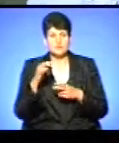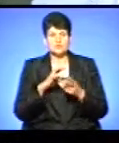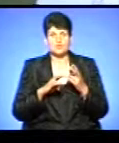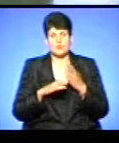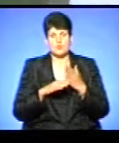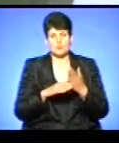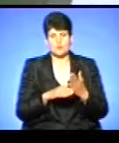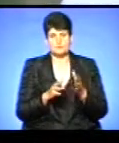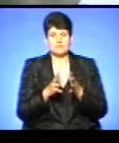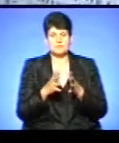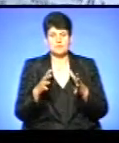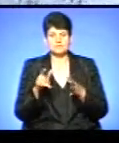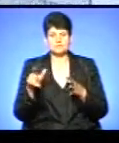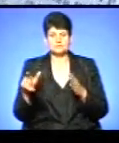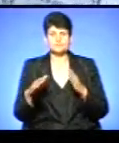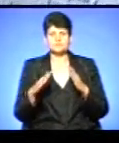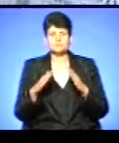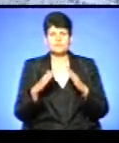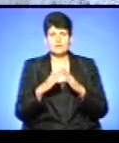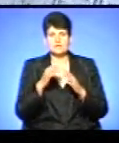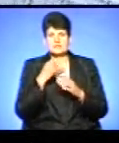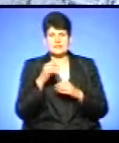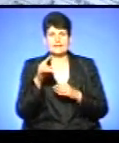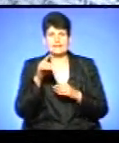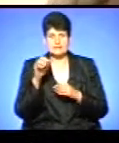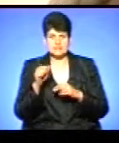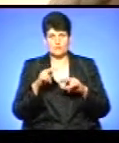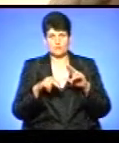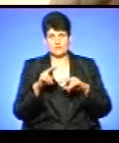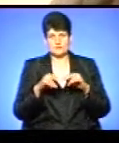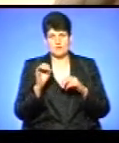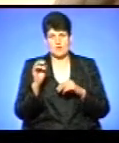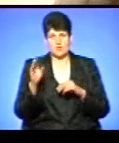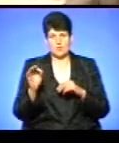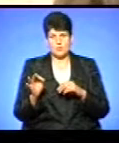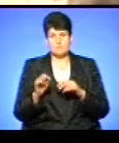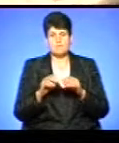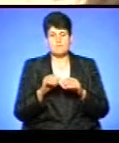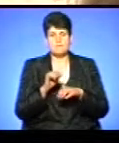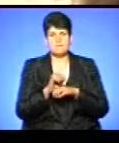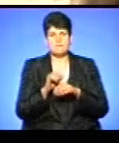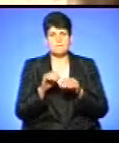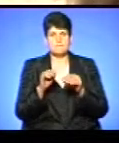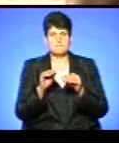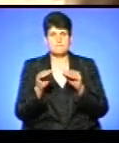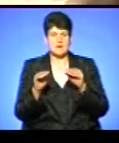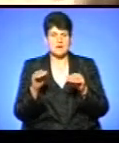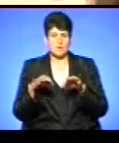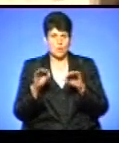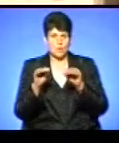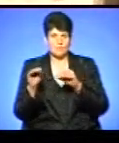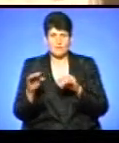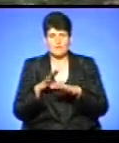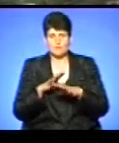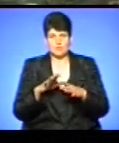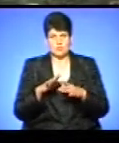Більшість жителів будинку висловилися за будівництво екопарковки. Та вони, розповідає Ірина Герман, не були попереджені про